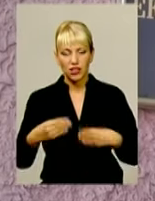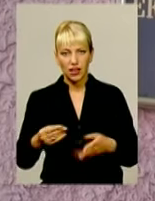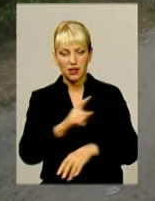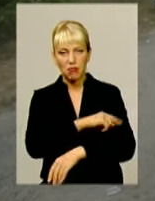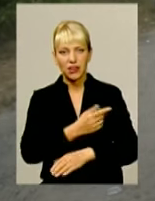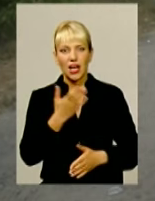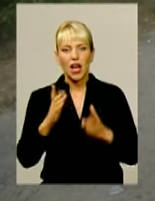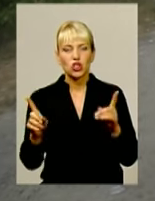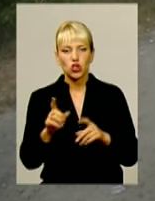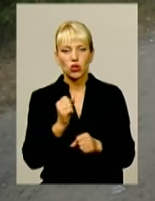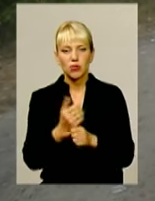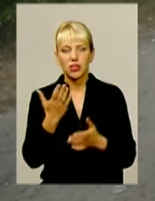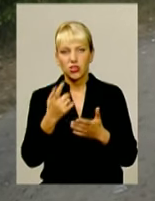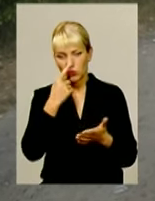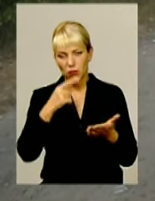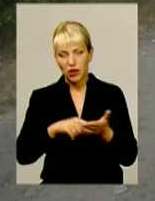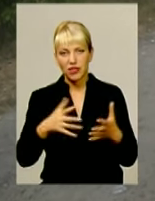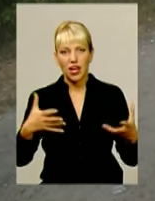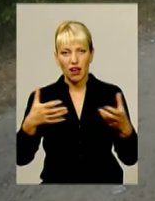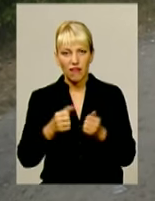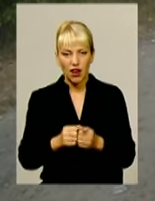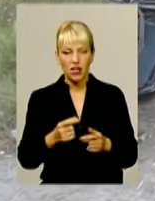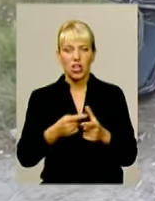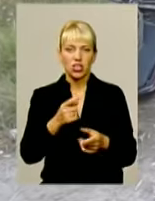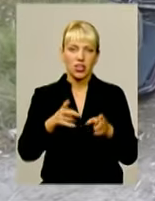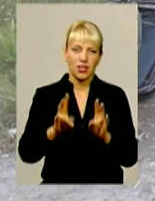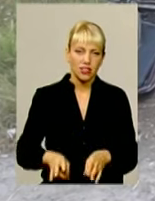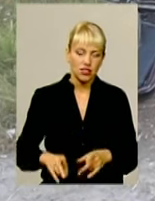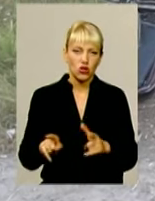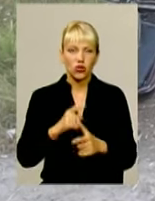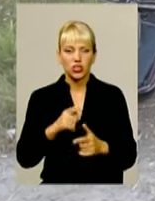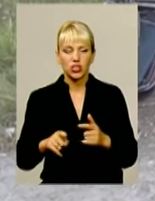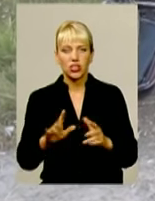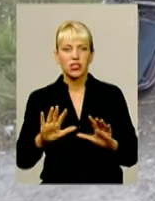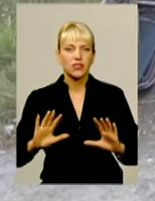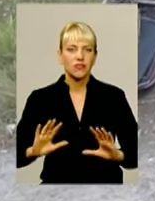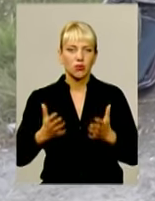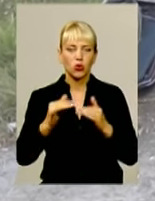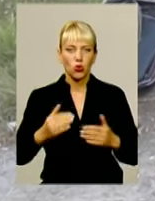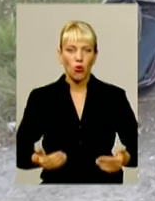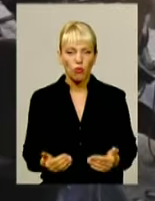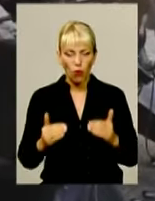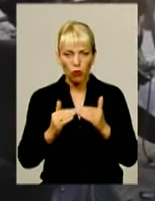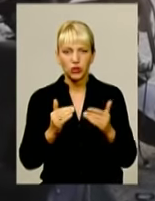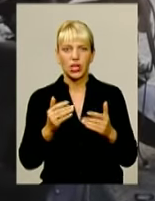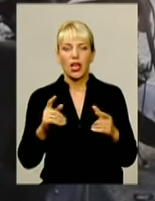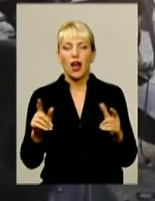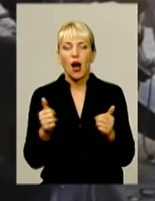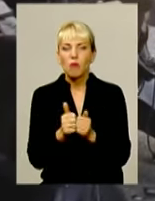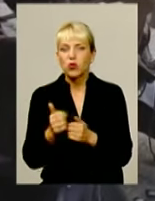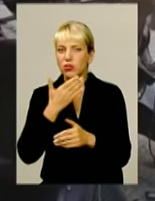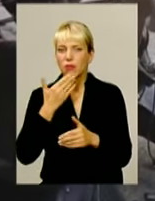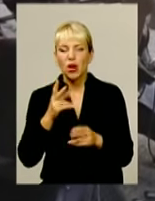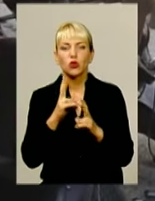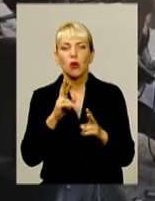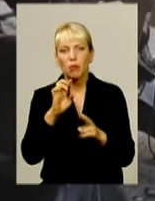Але що робити, коли ви стали свідком аварії, катастрофи чи нещасного випадку в побуті, а поруч немає нікого, хто б допоміг